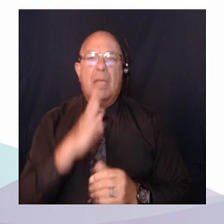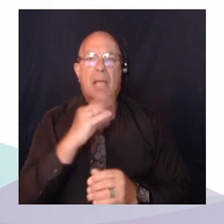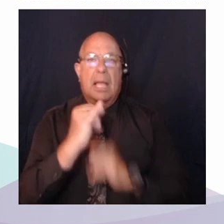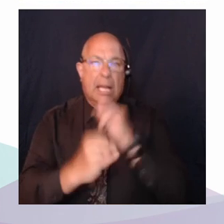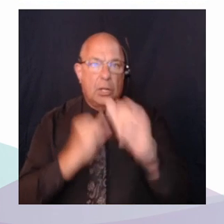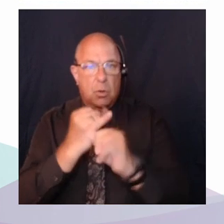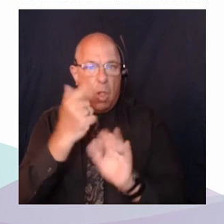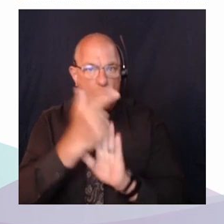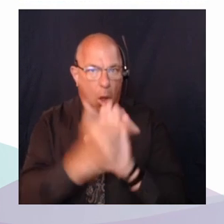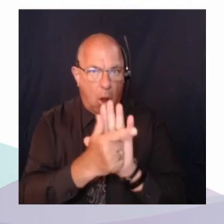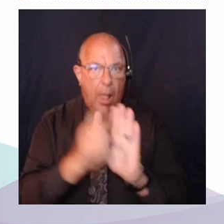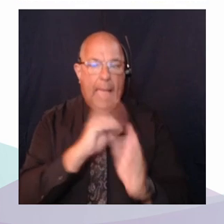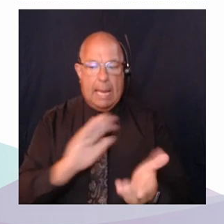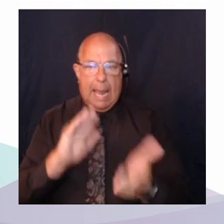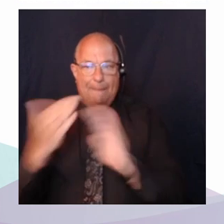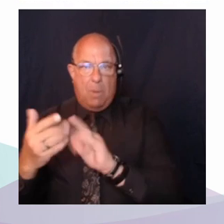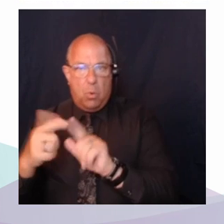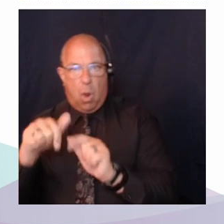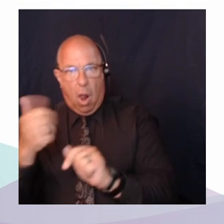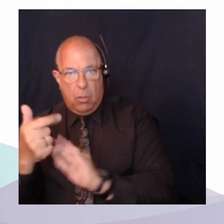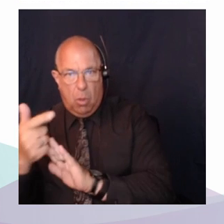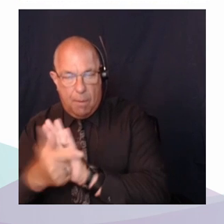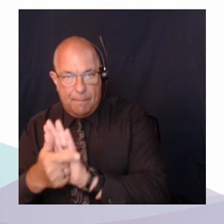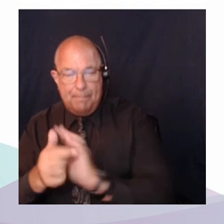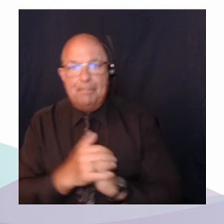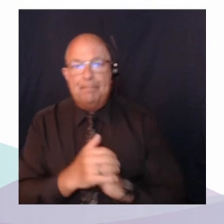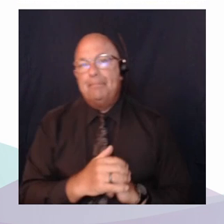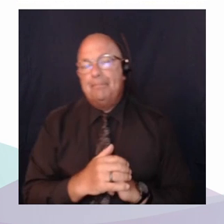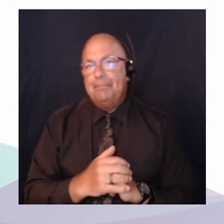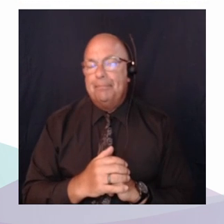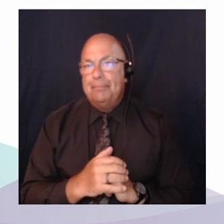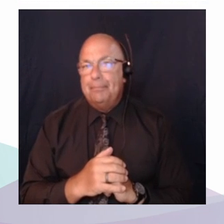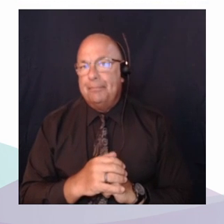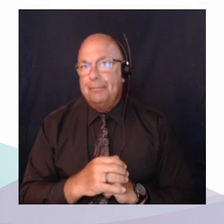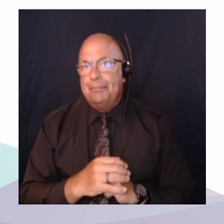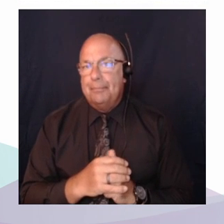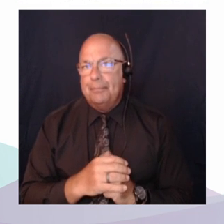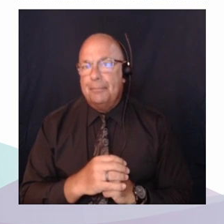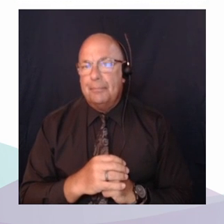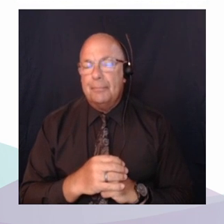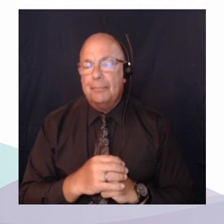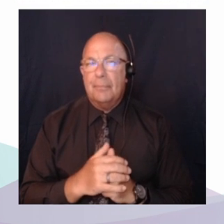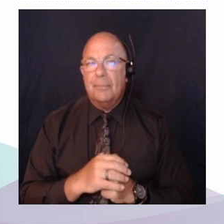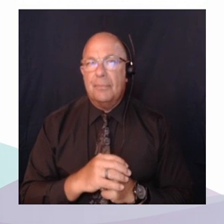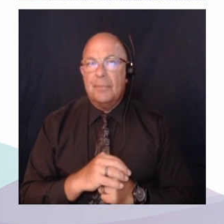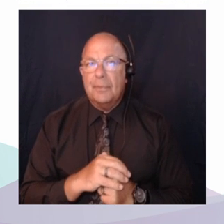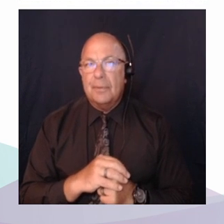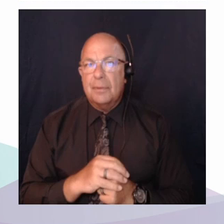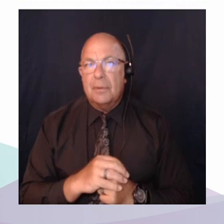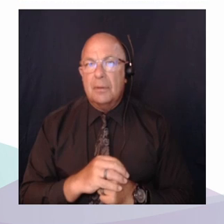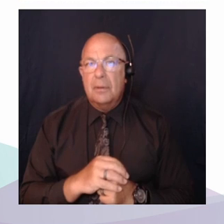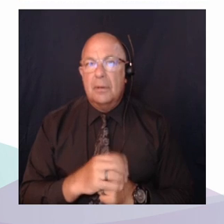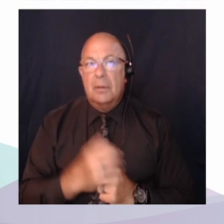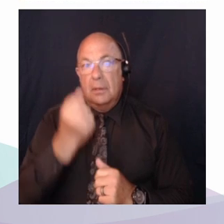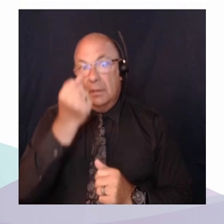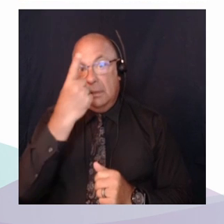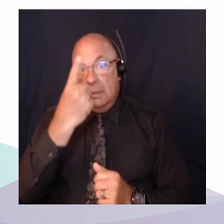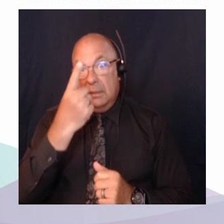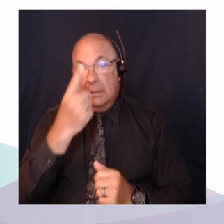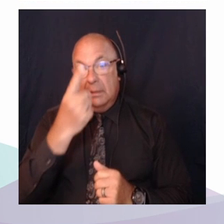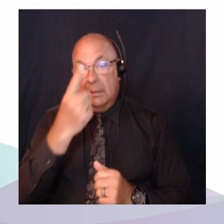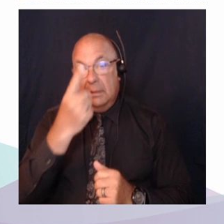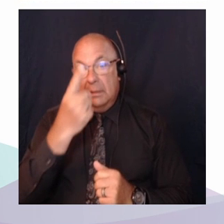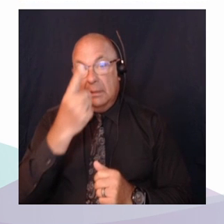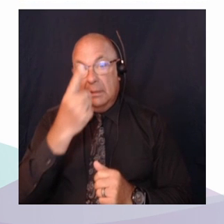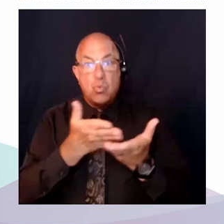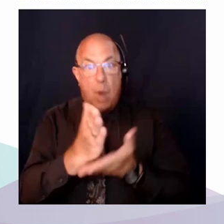En vertu du pacte international relatif aux droits économiques et sociaux dont j'ai parlé un peu plus tôt, en vertu de ce pacte, donc, les